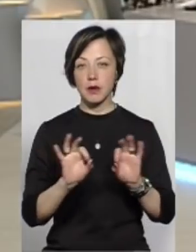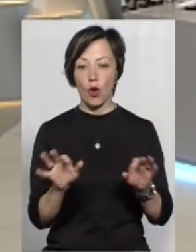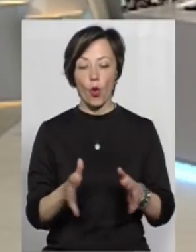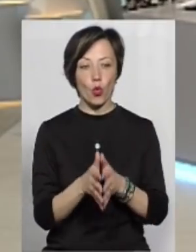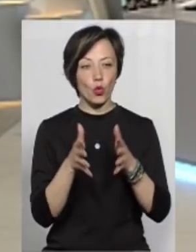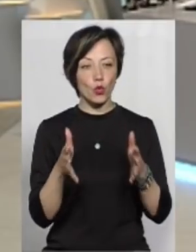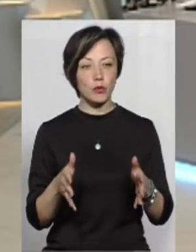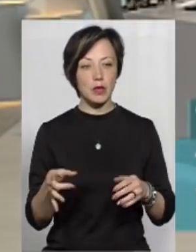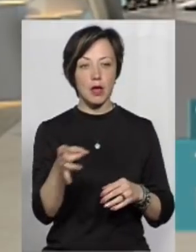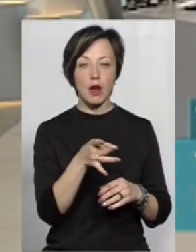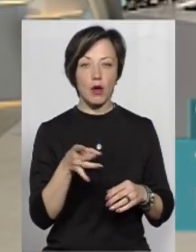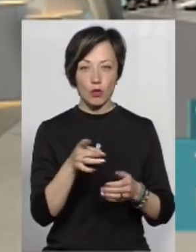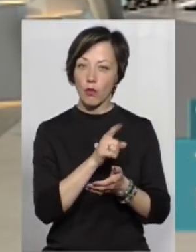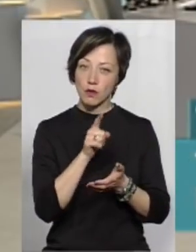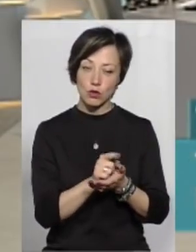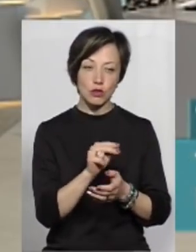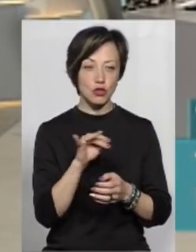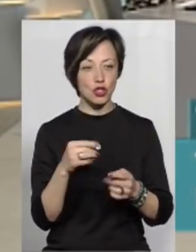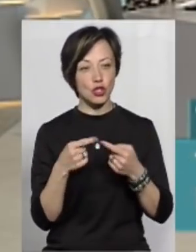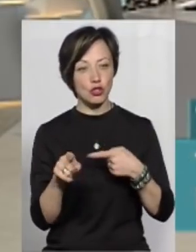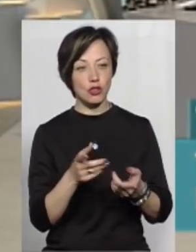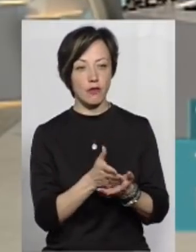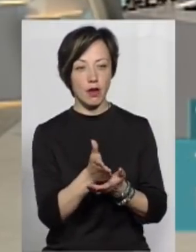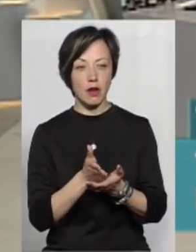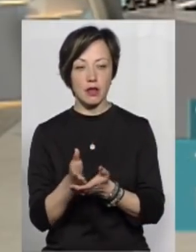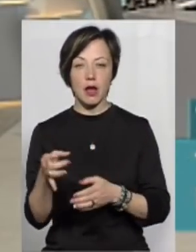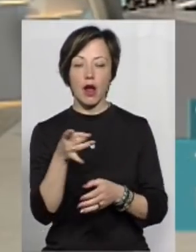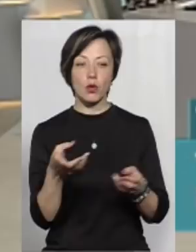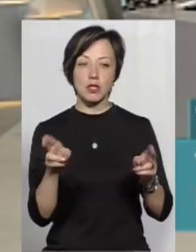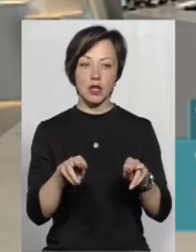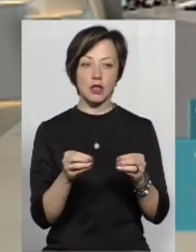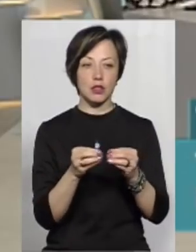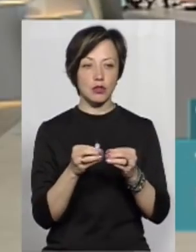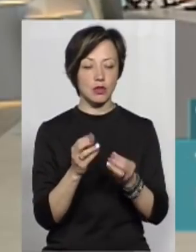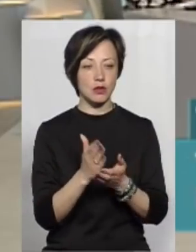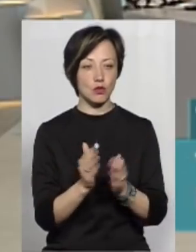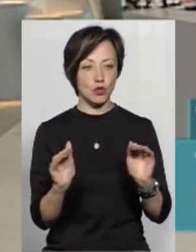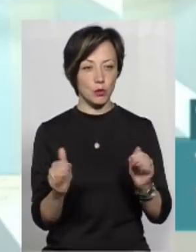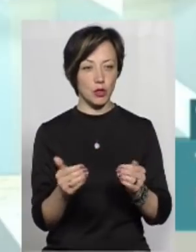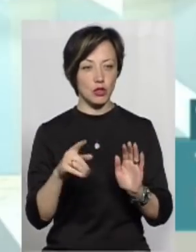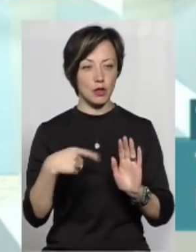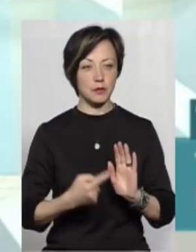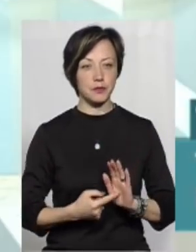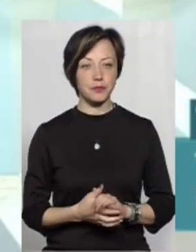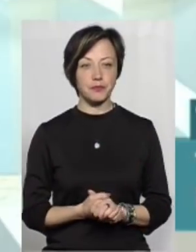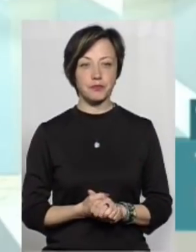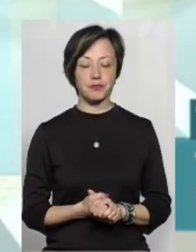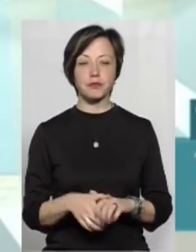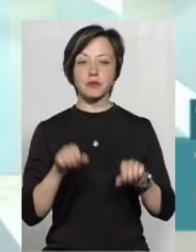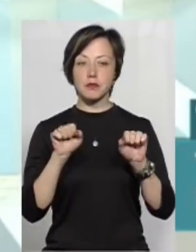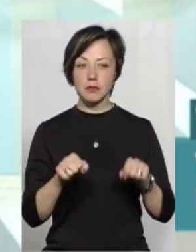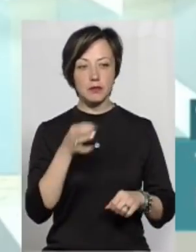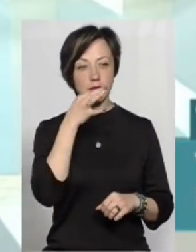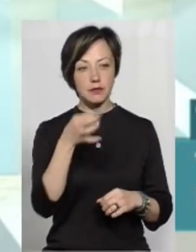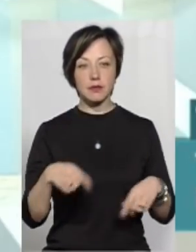От укрупнення районів неминуче? Чи можуть бути інші варіанти і райони залишаться у вісненуючих межах? Можна сказати так,